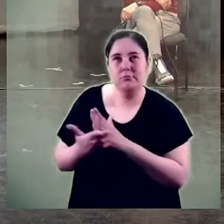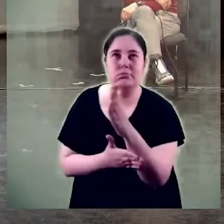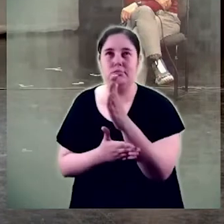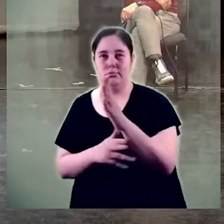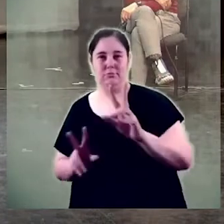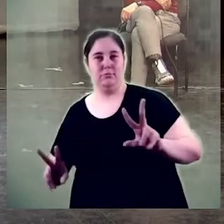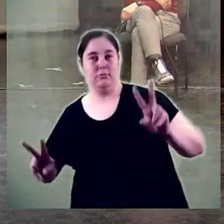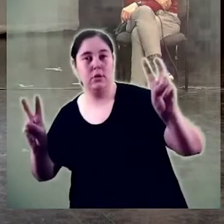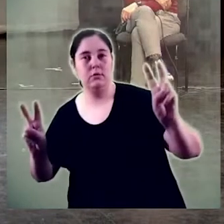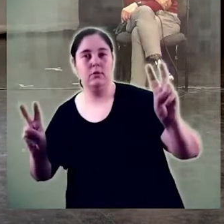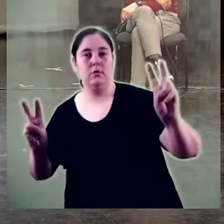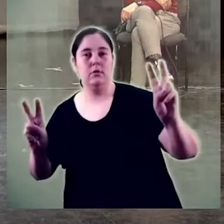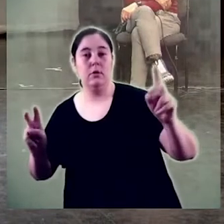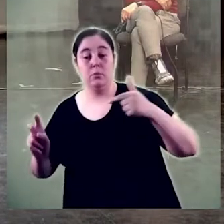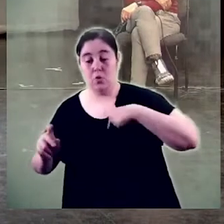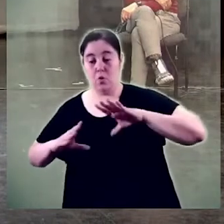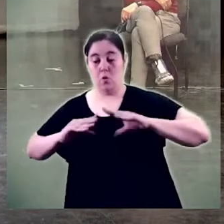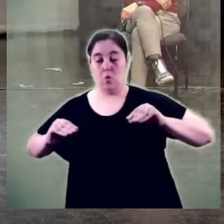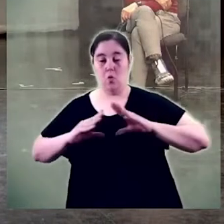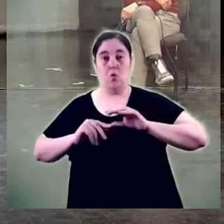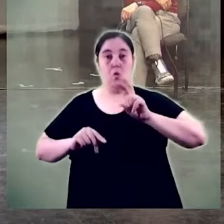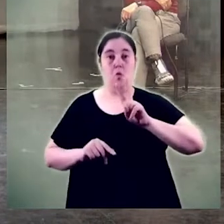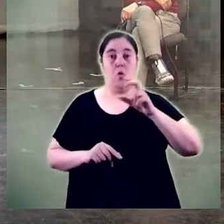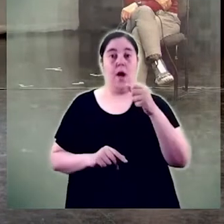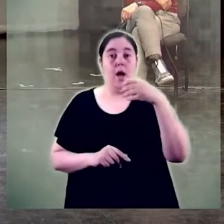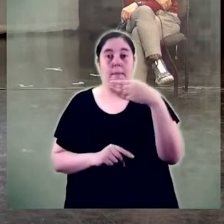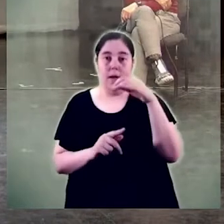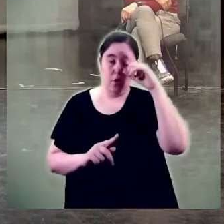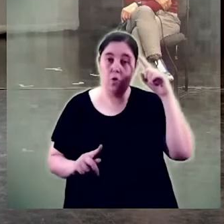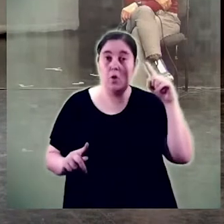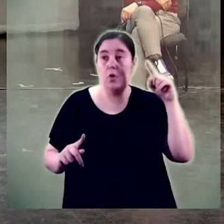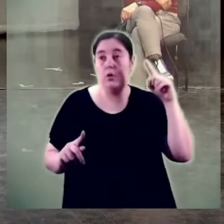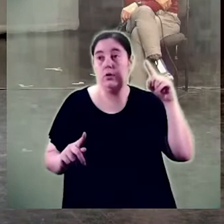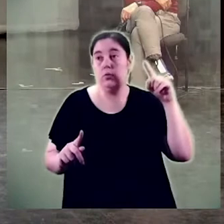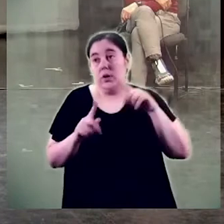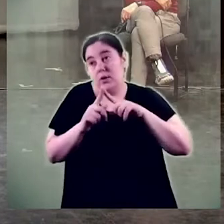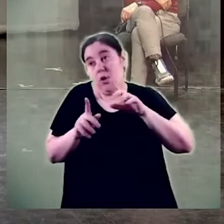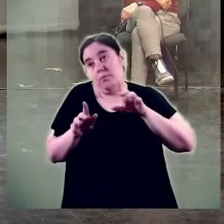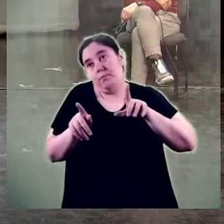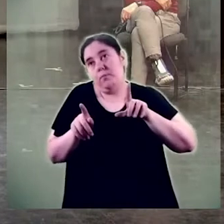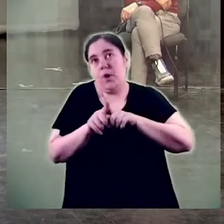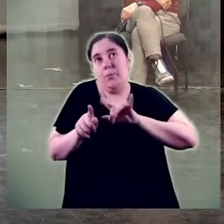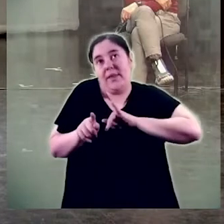que un dels potencials de la nostra universitat és tenir persones